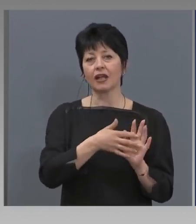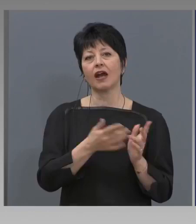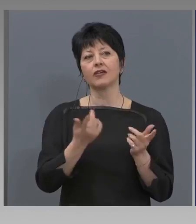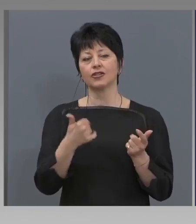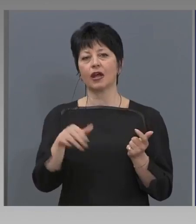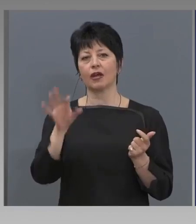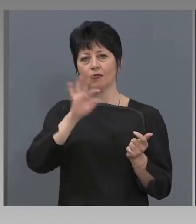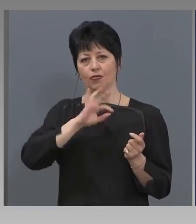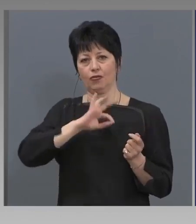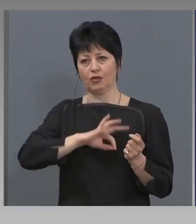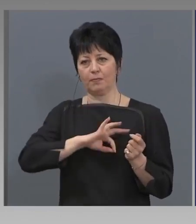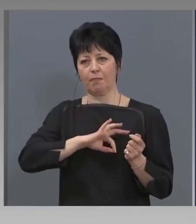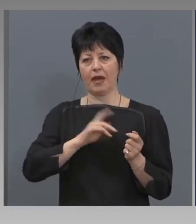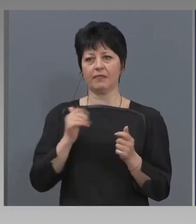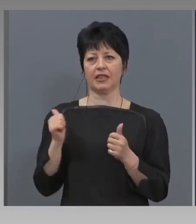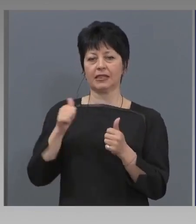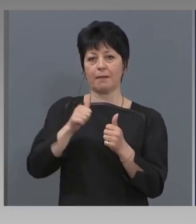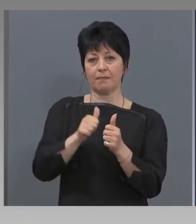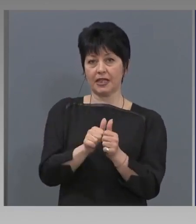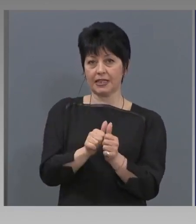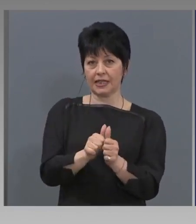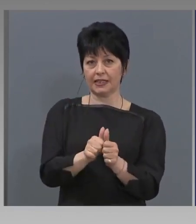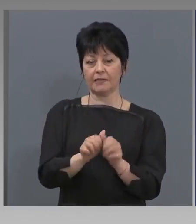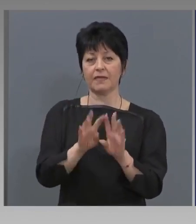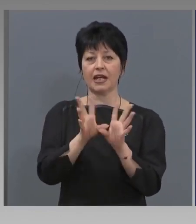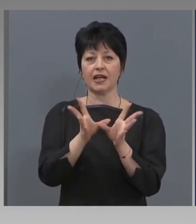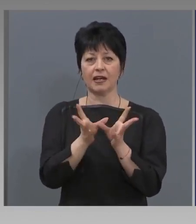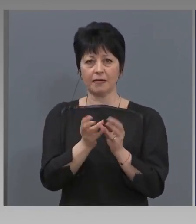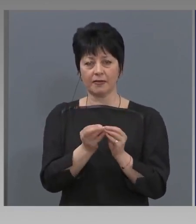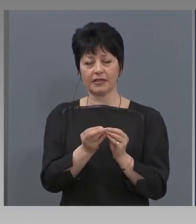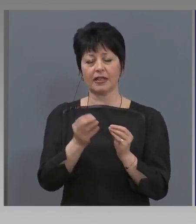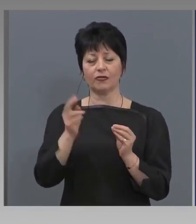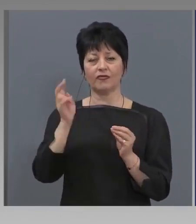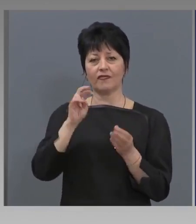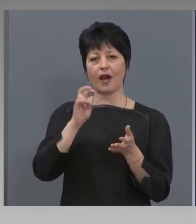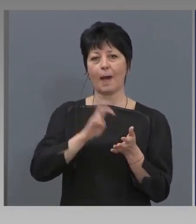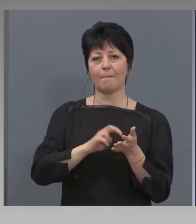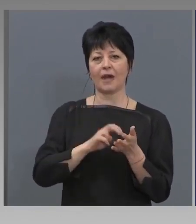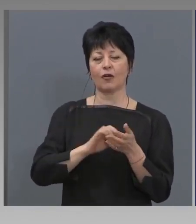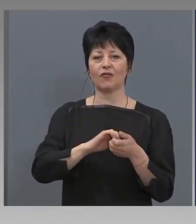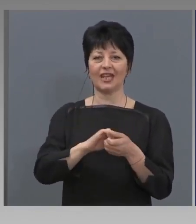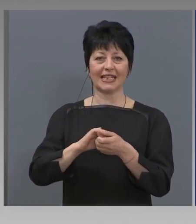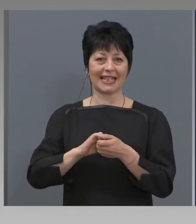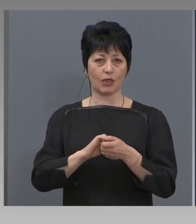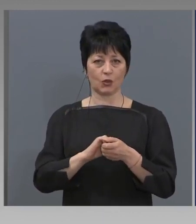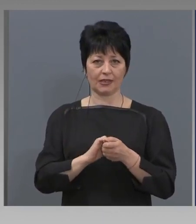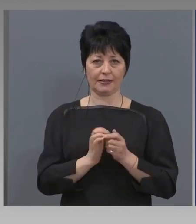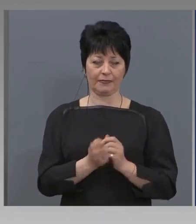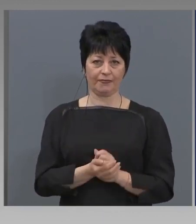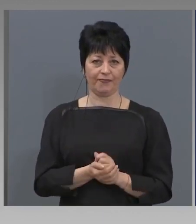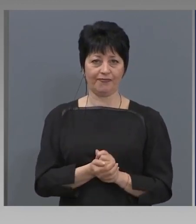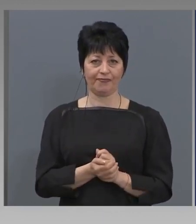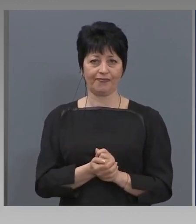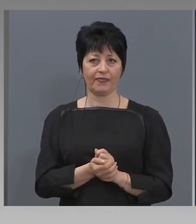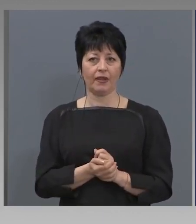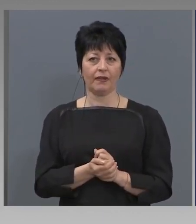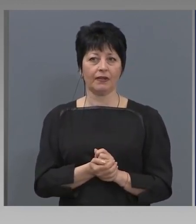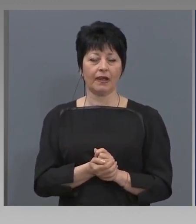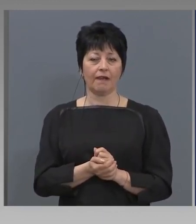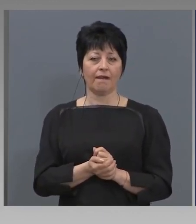успеем да се присъединим едновременно към Банковия съюз и към ИРМ. Тоест,